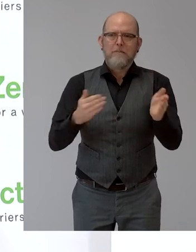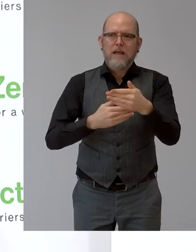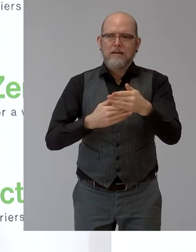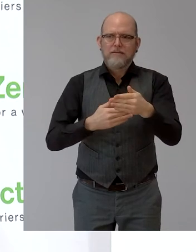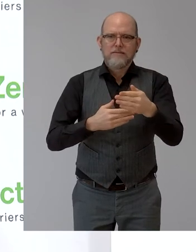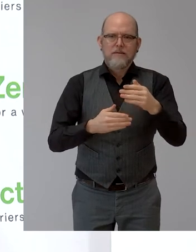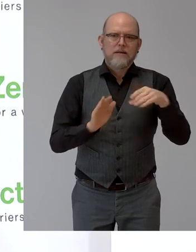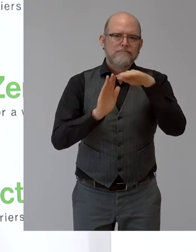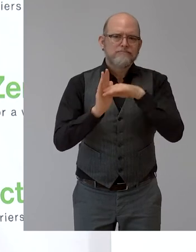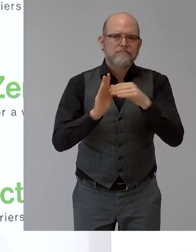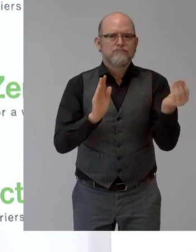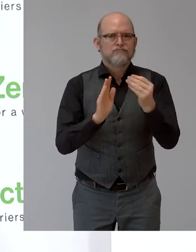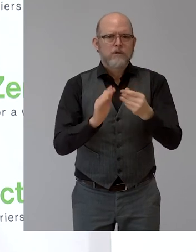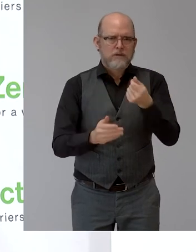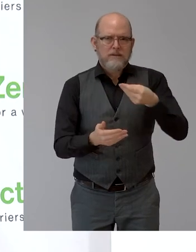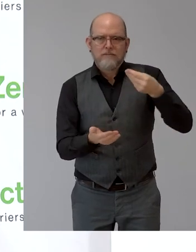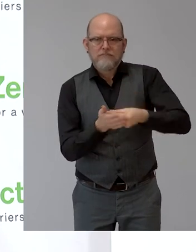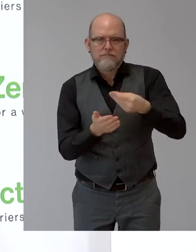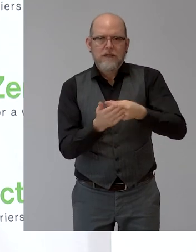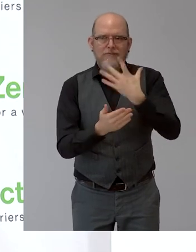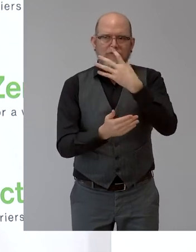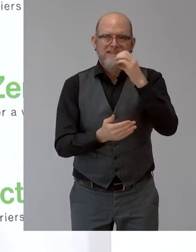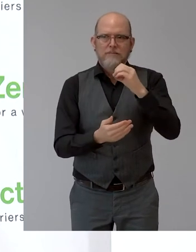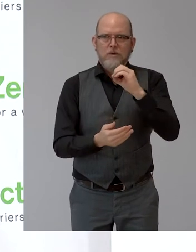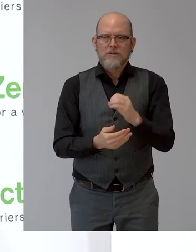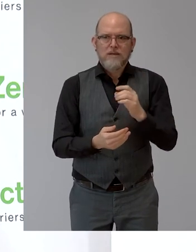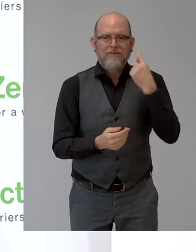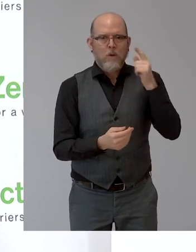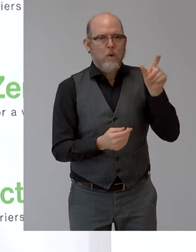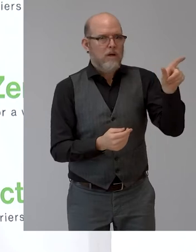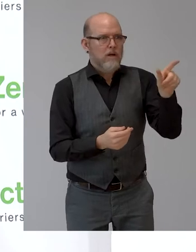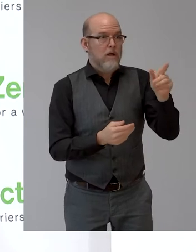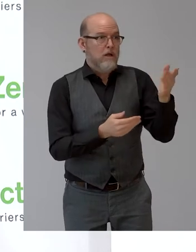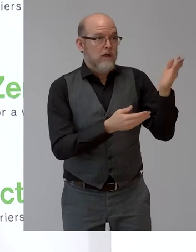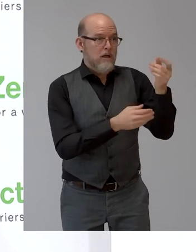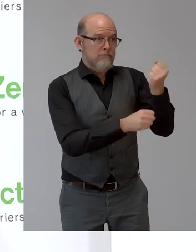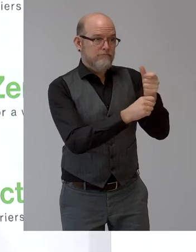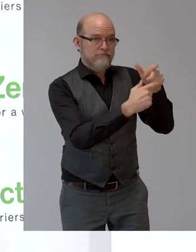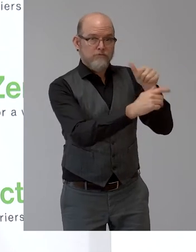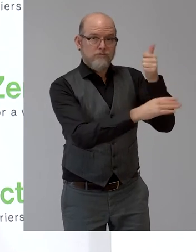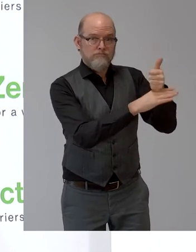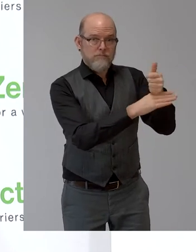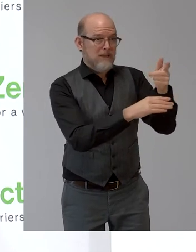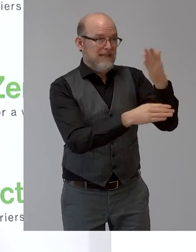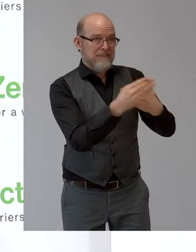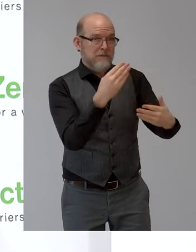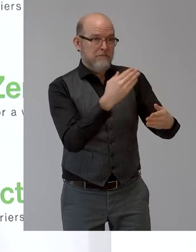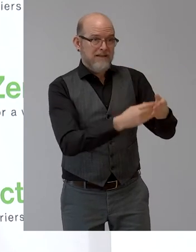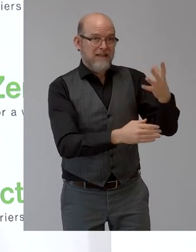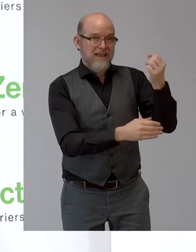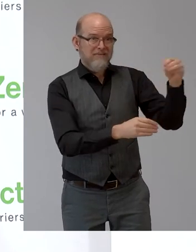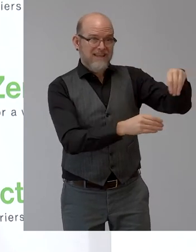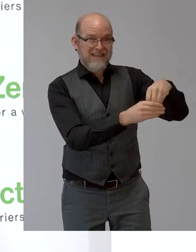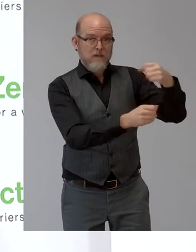haben. Wir haben die Entgeltzuschüsse für die Dienstgeber, die Menschen mit Behinderungen beschäftigen, um 50 Prozent angehoben und was ganz